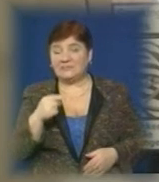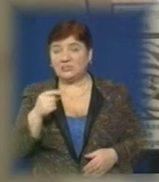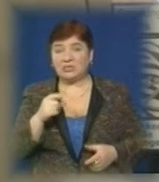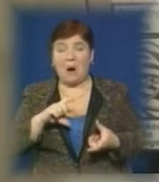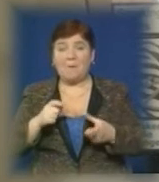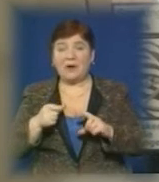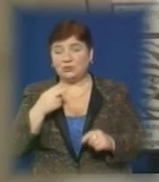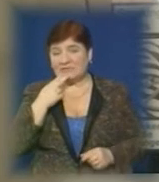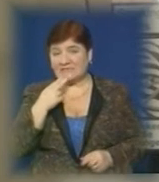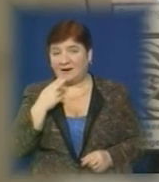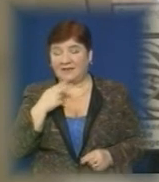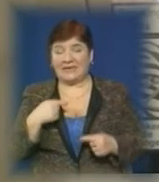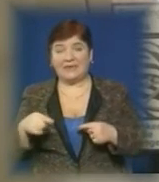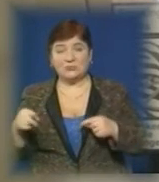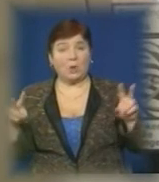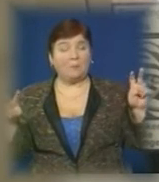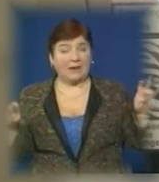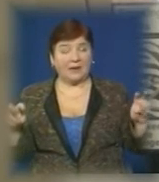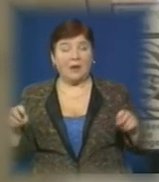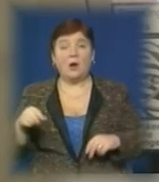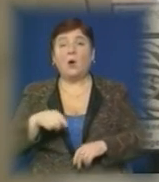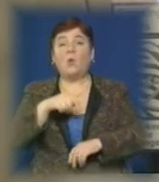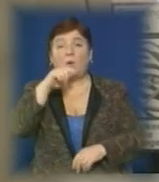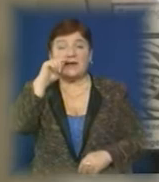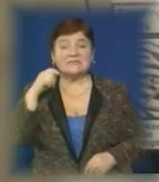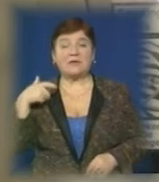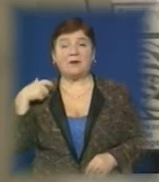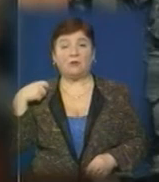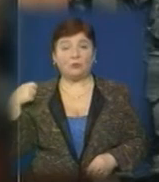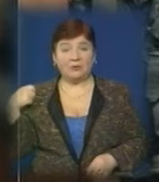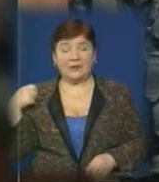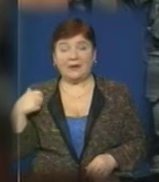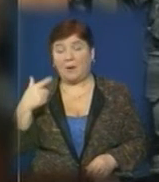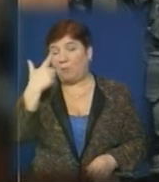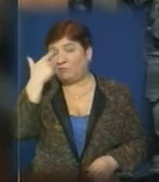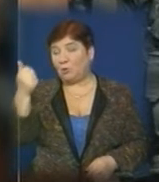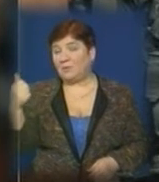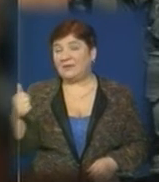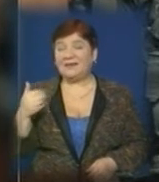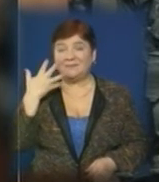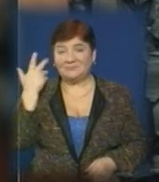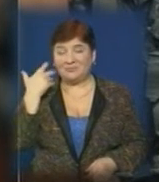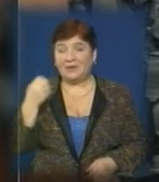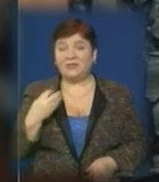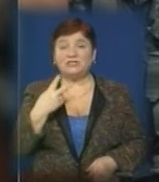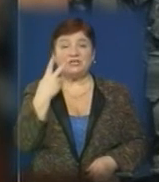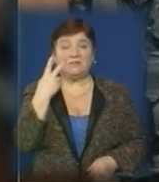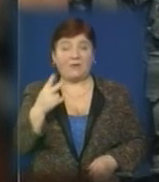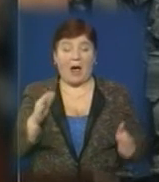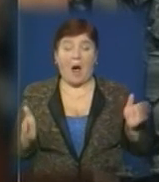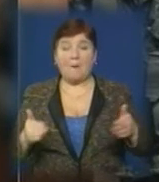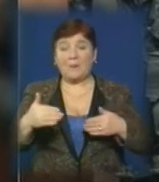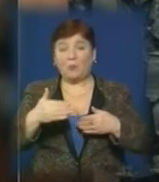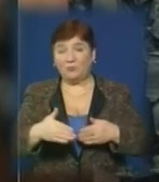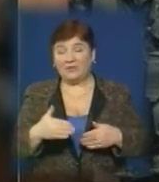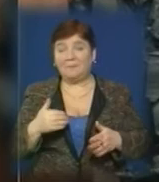сигарет різних марок. Про знахідку українські прикордонники повідомили своїх угорських колег, які зі свого боку виявили ще два пакунки та затримали